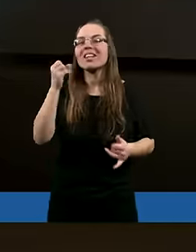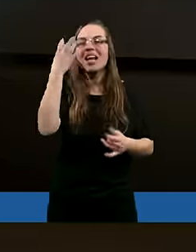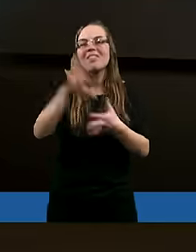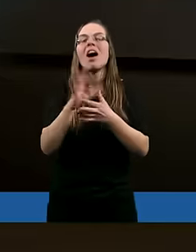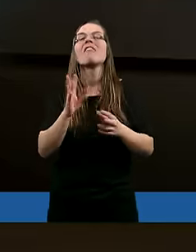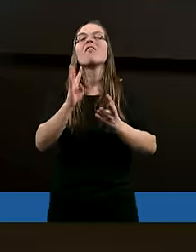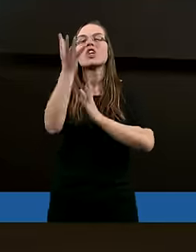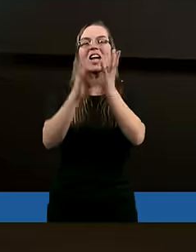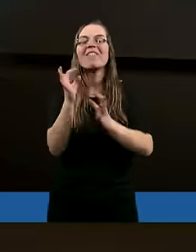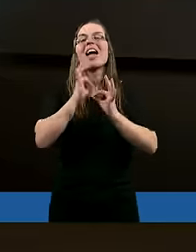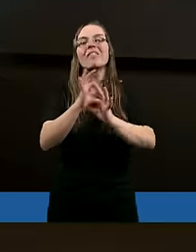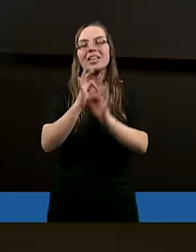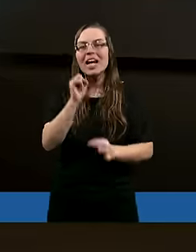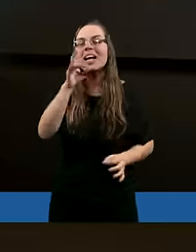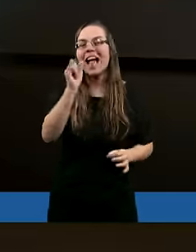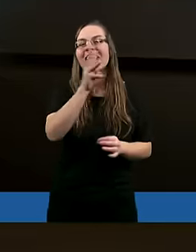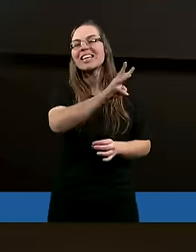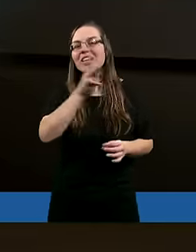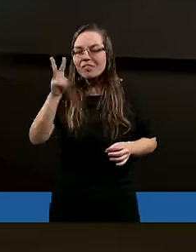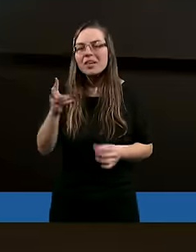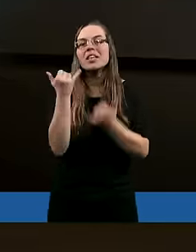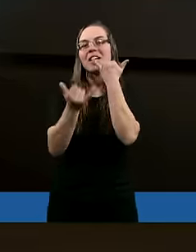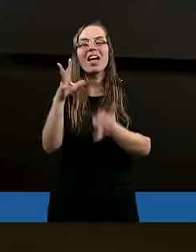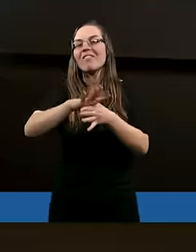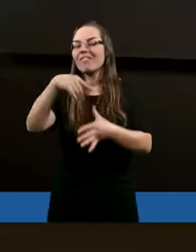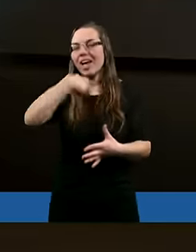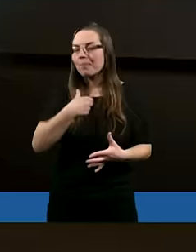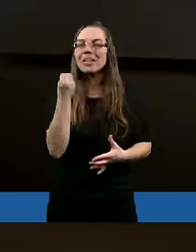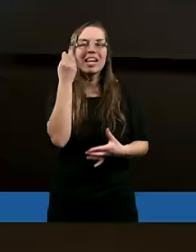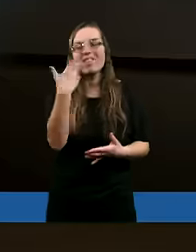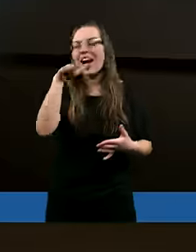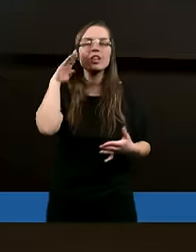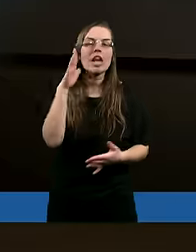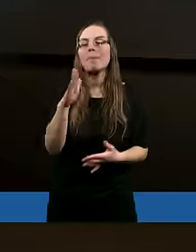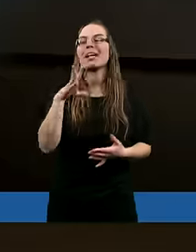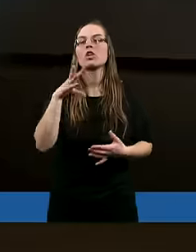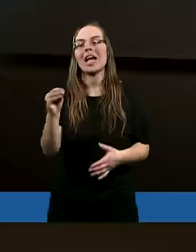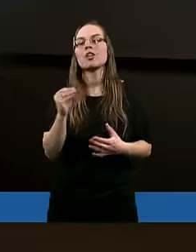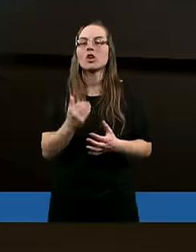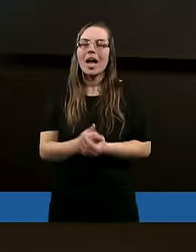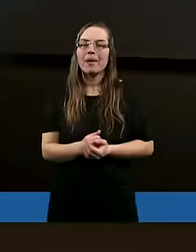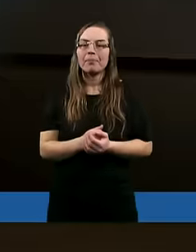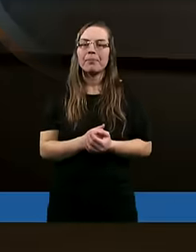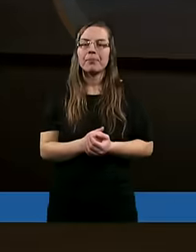nie trwa w krzewie winnym, tak i wy, jeśli we mnie trwać nie będziecie.